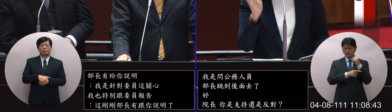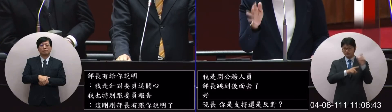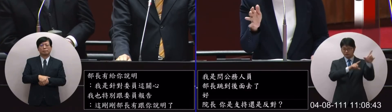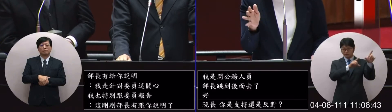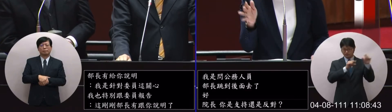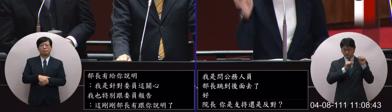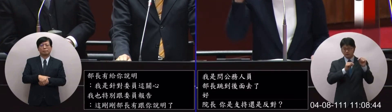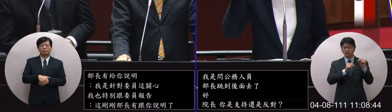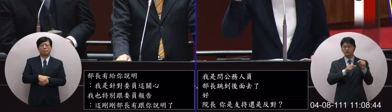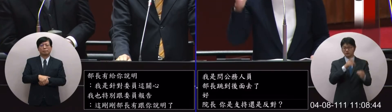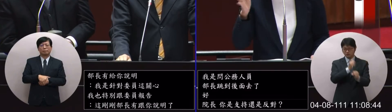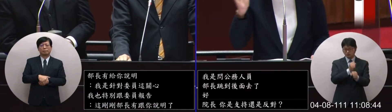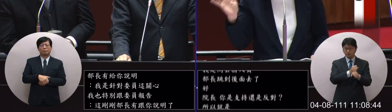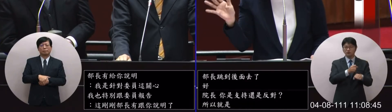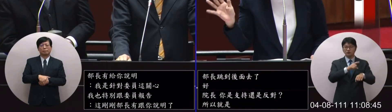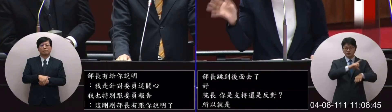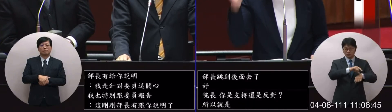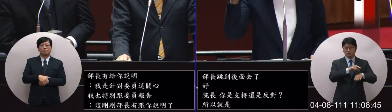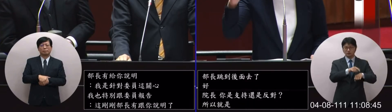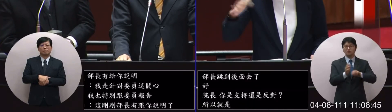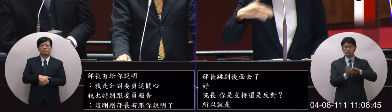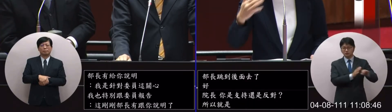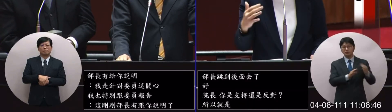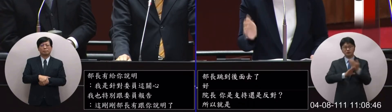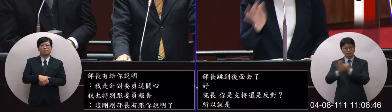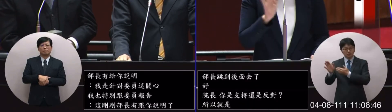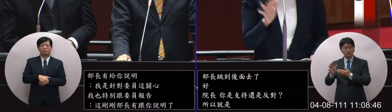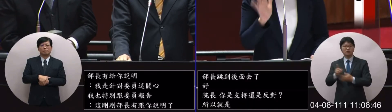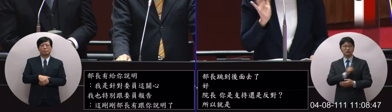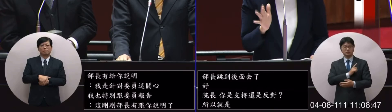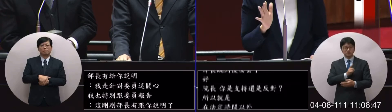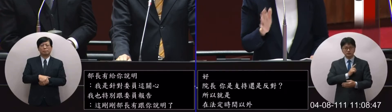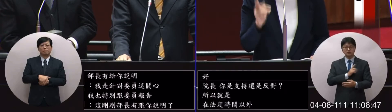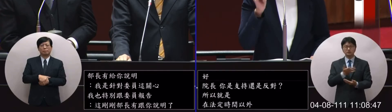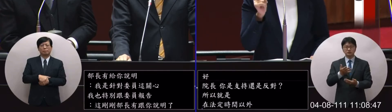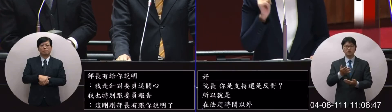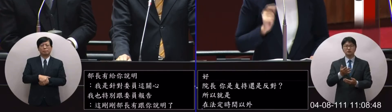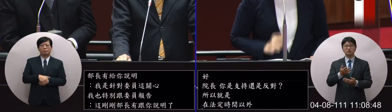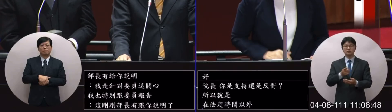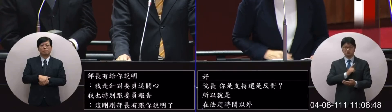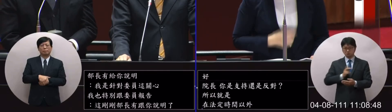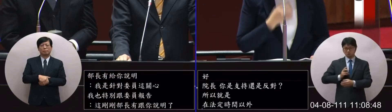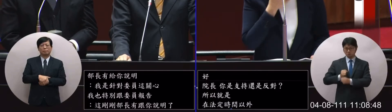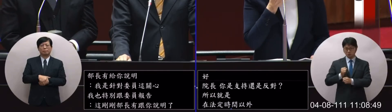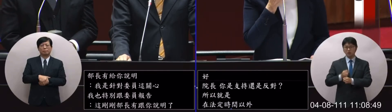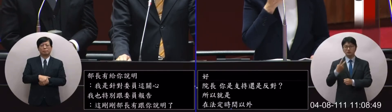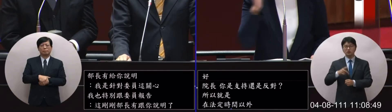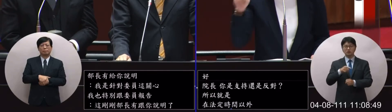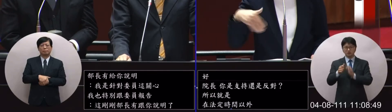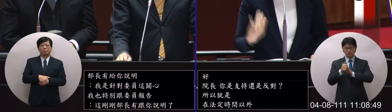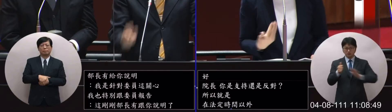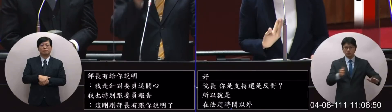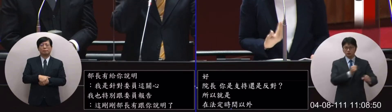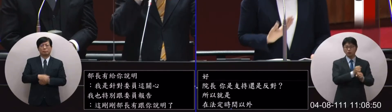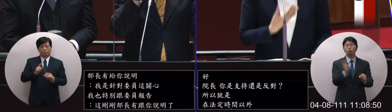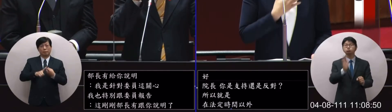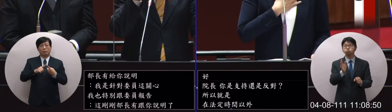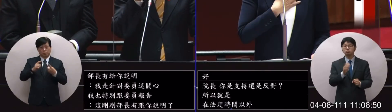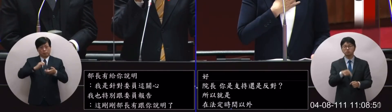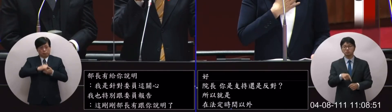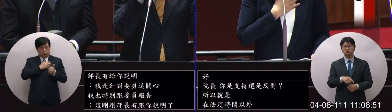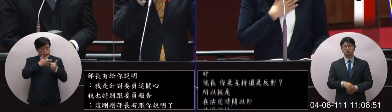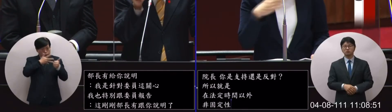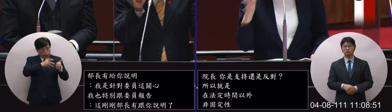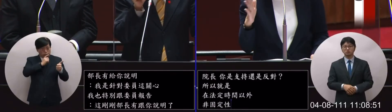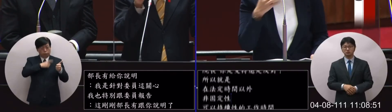固定性可以持續性的工作時間最重要是不影響本質嘛不影響本身的工作但是他一定要